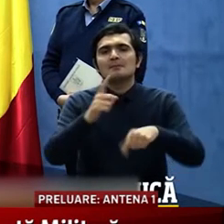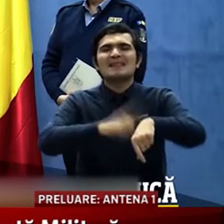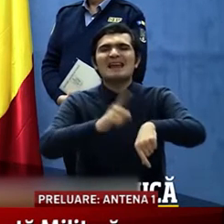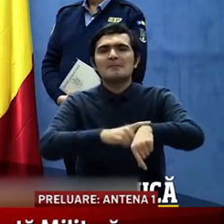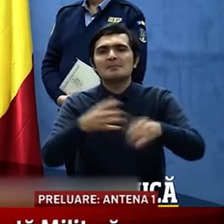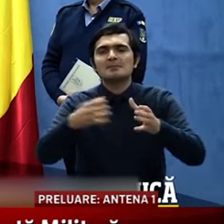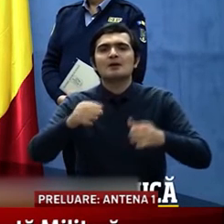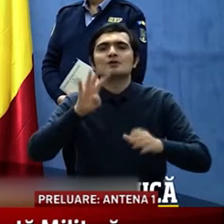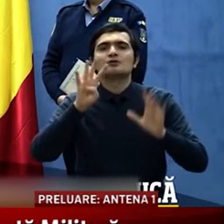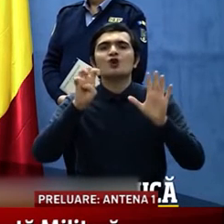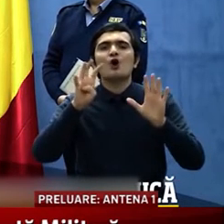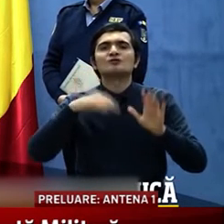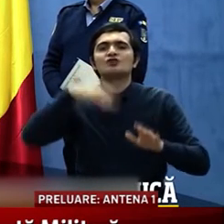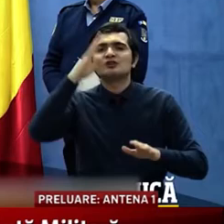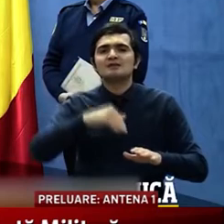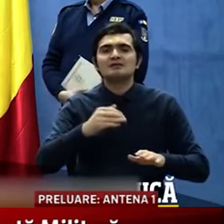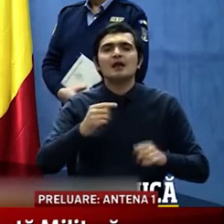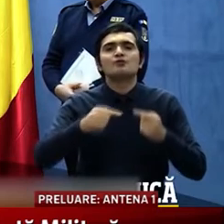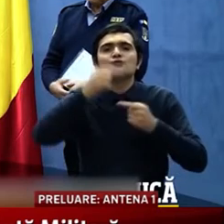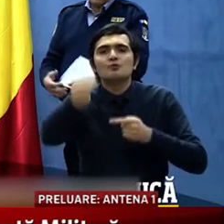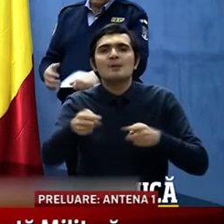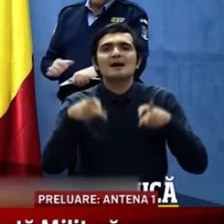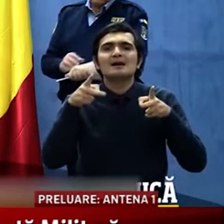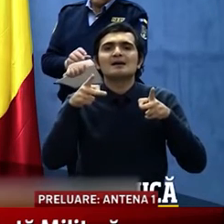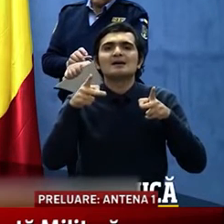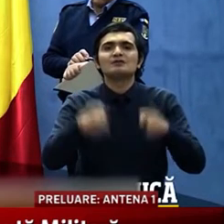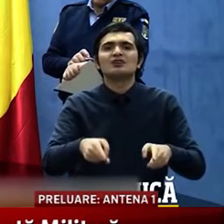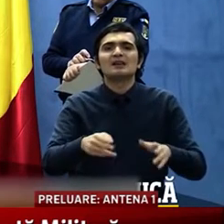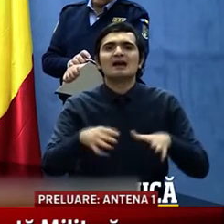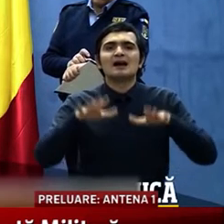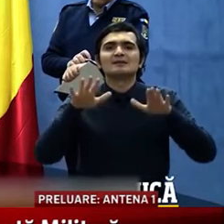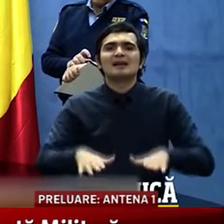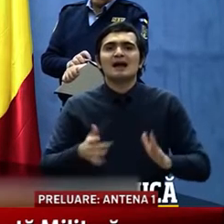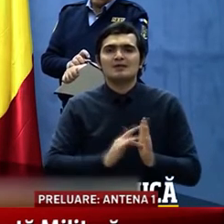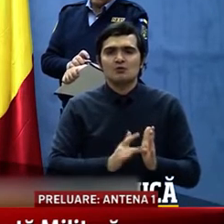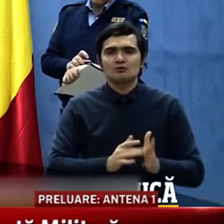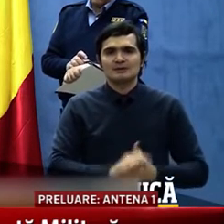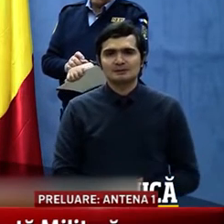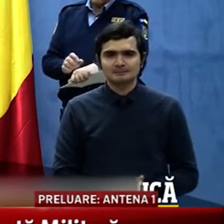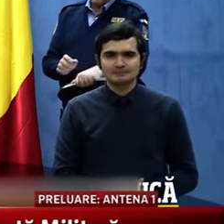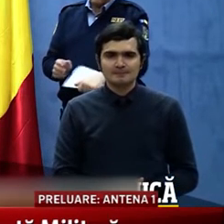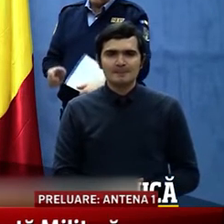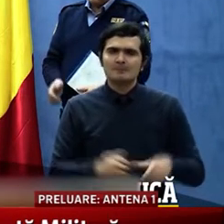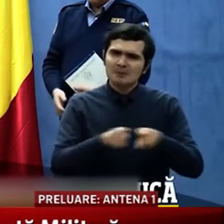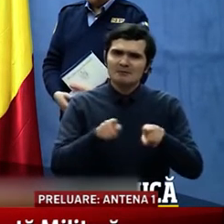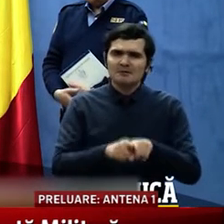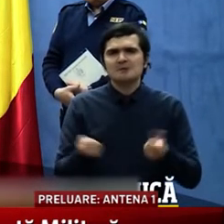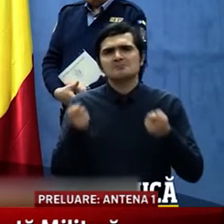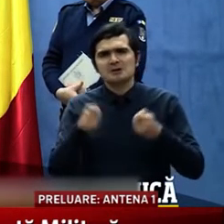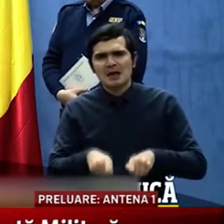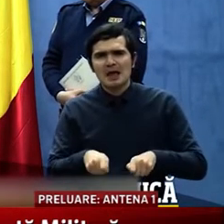zile de la încetarea stării de urgență. Totodată, în închierea